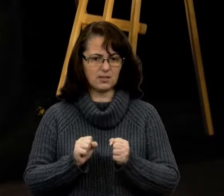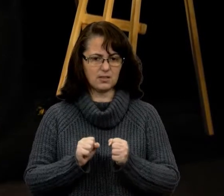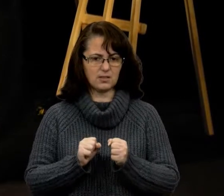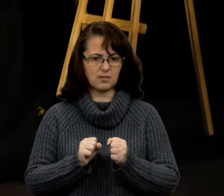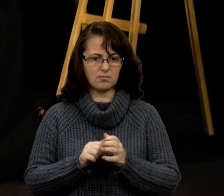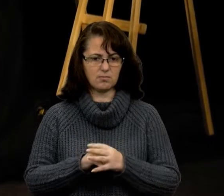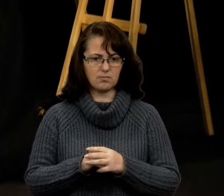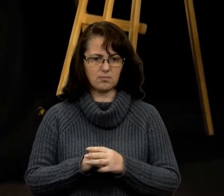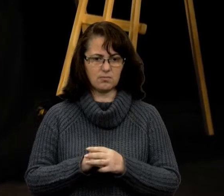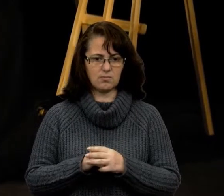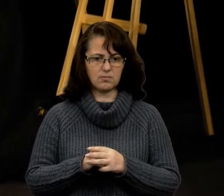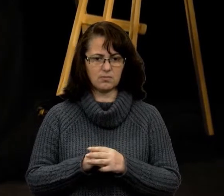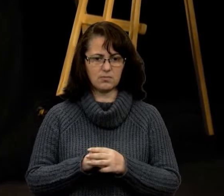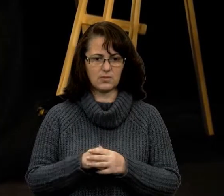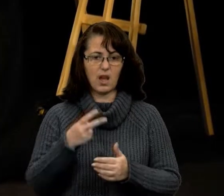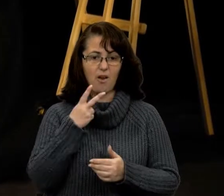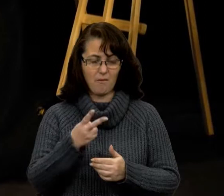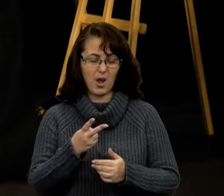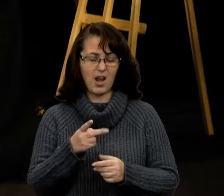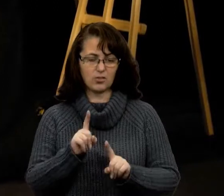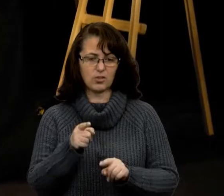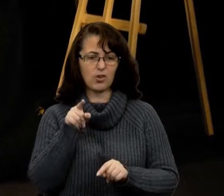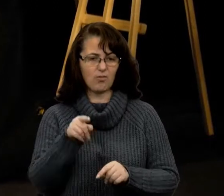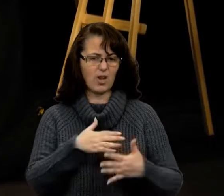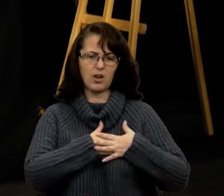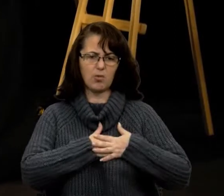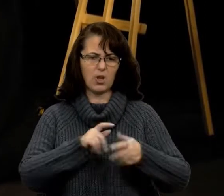Я кажу, що любили порушувати заборони.